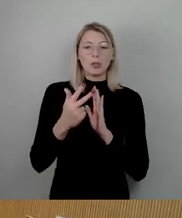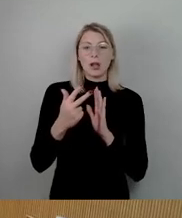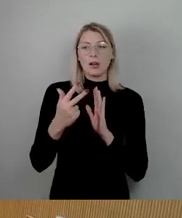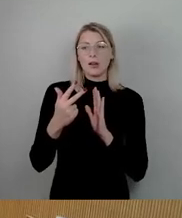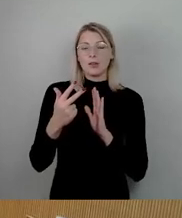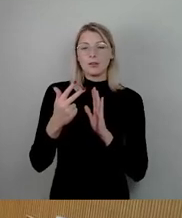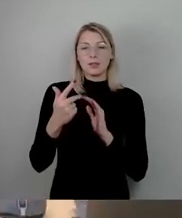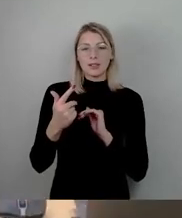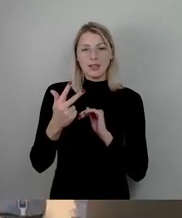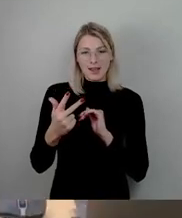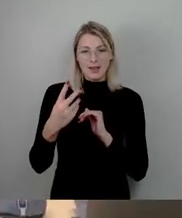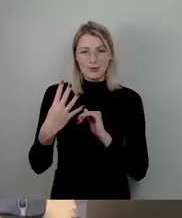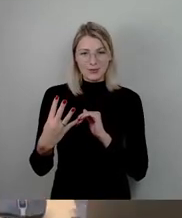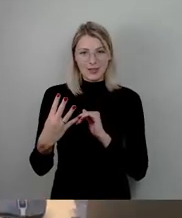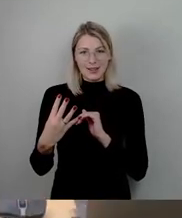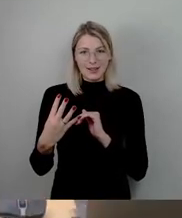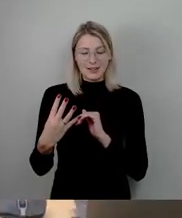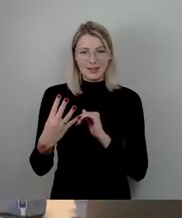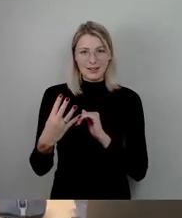2, D und E auch zusammen.